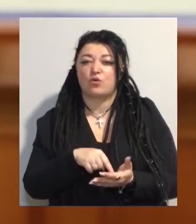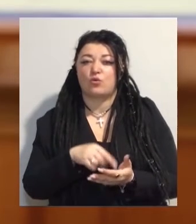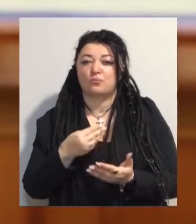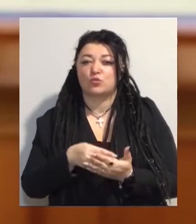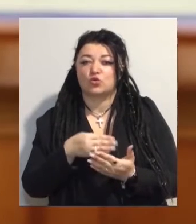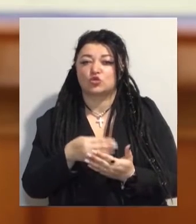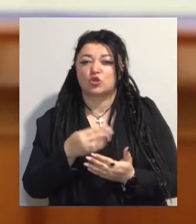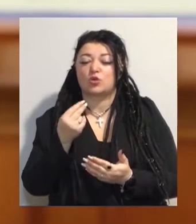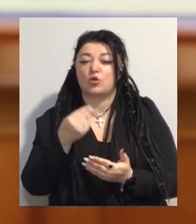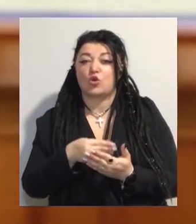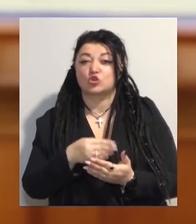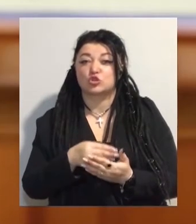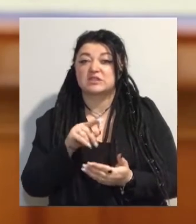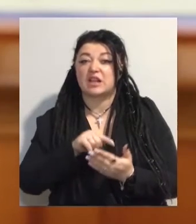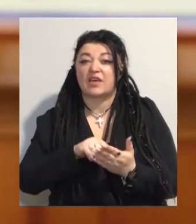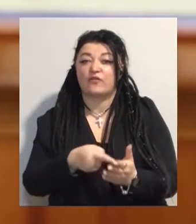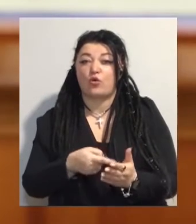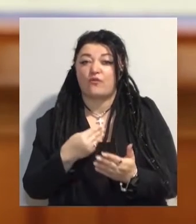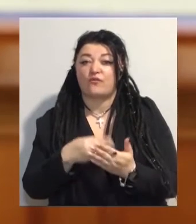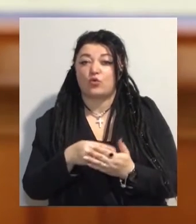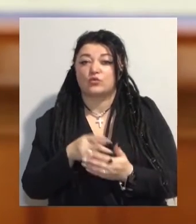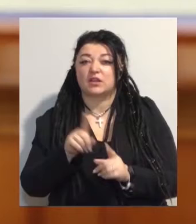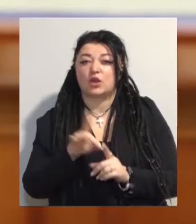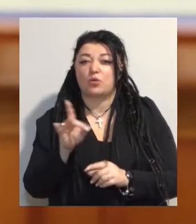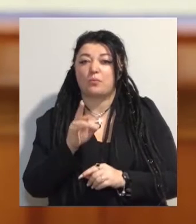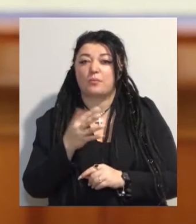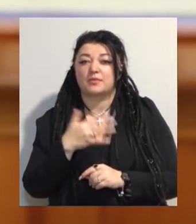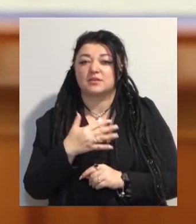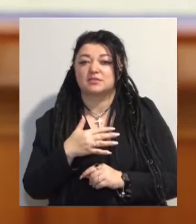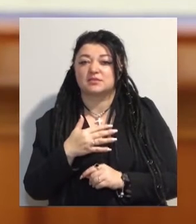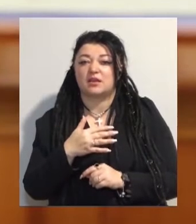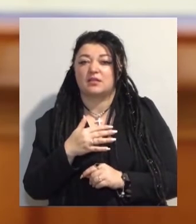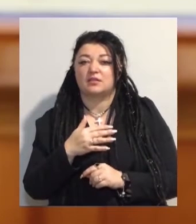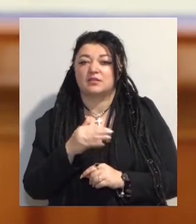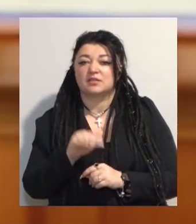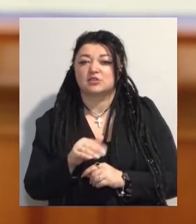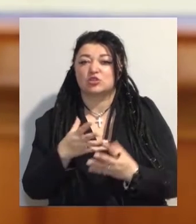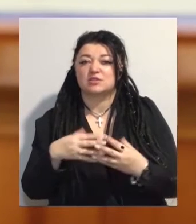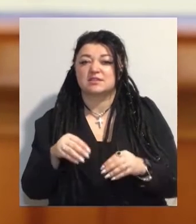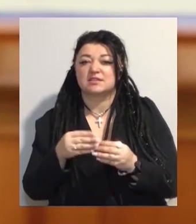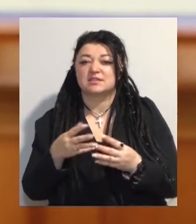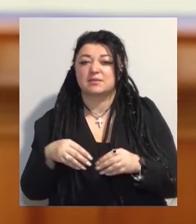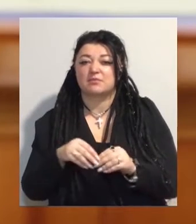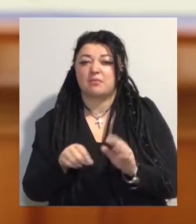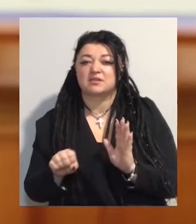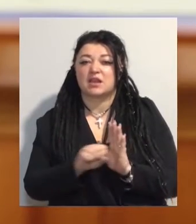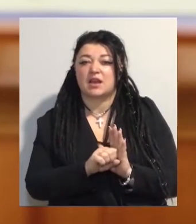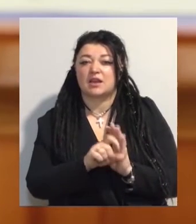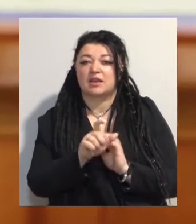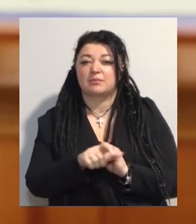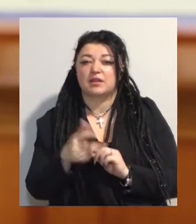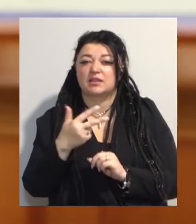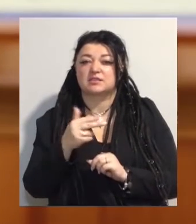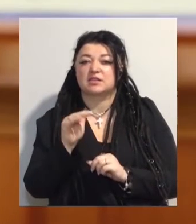цільового фонду в таких розмірах, по 50 тисяч сім'ям загиблих, 30 тисяч